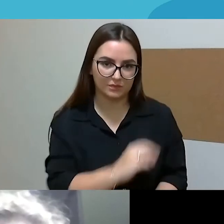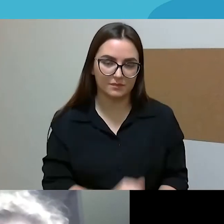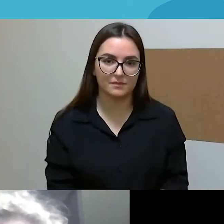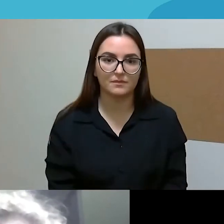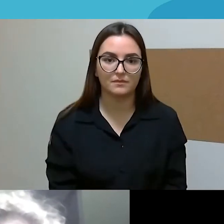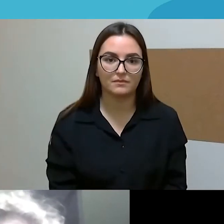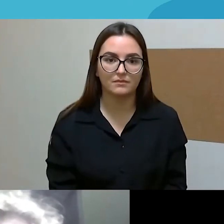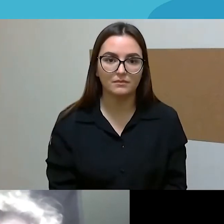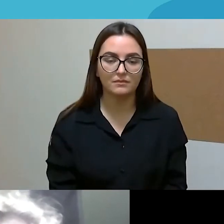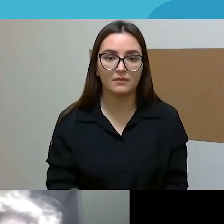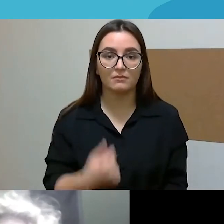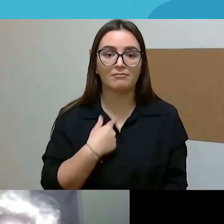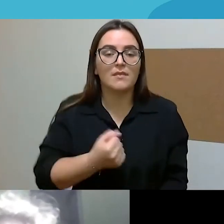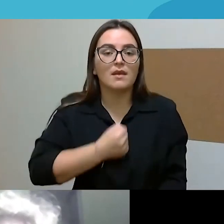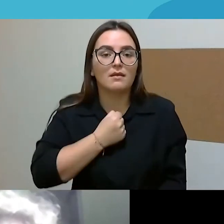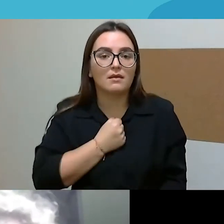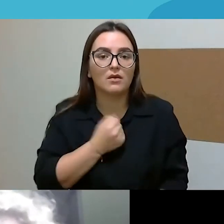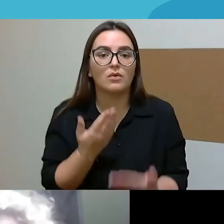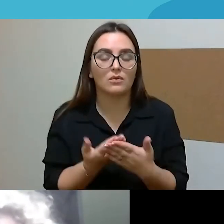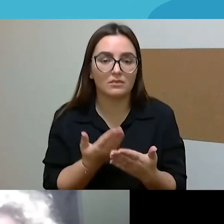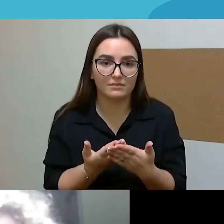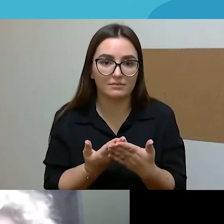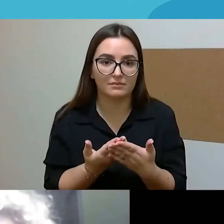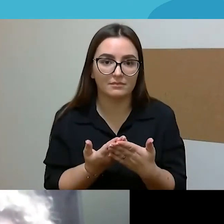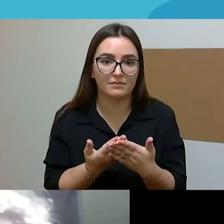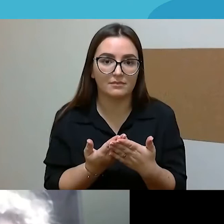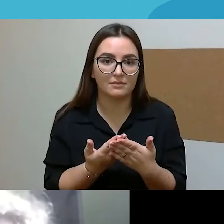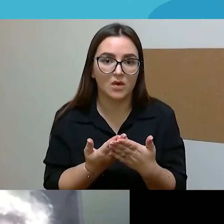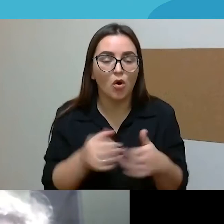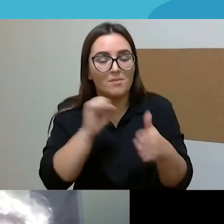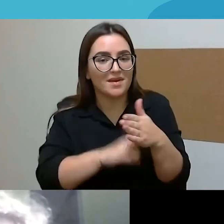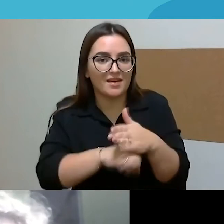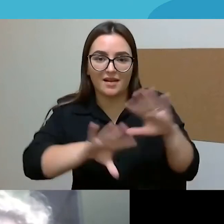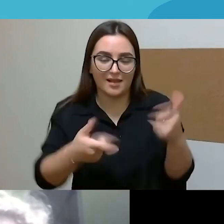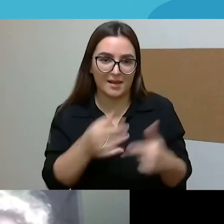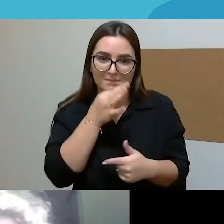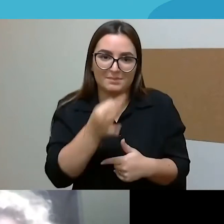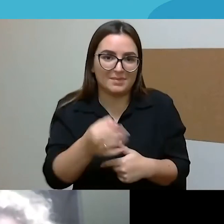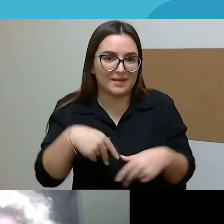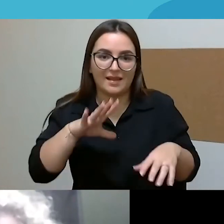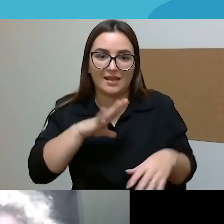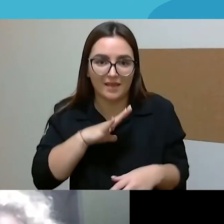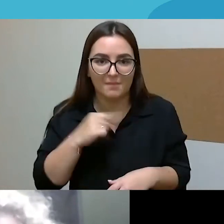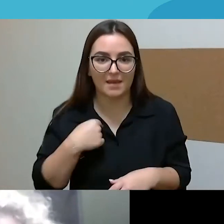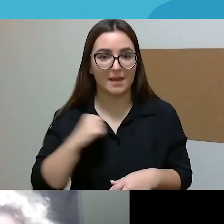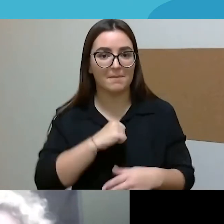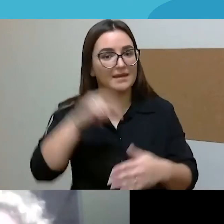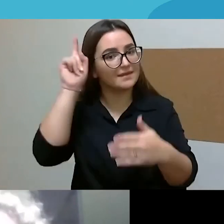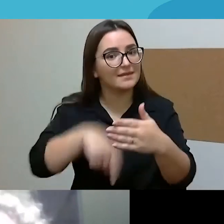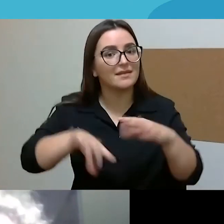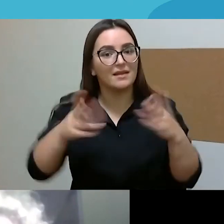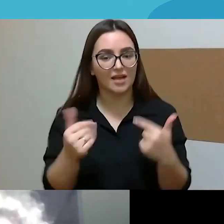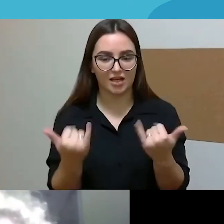Man labai gaila, kad, nežinau, tiesą pasakytų, dėl kokių priežasčių, bet aš labai tikėjusi, kad Karolis Žemaitis